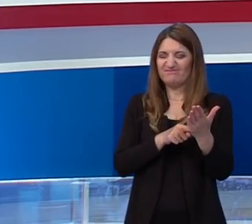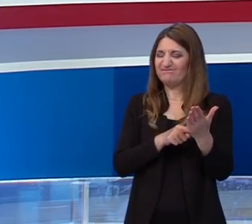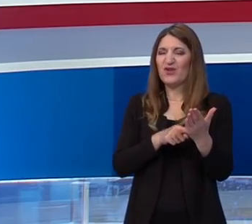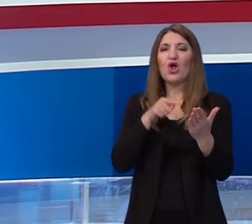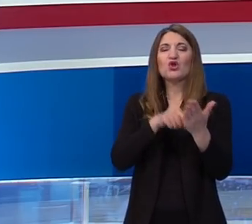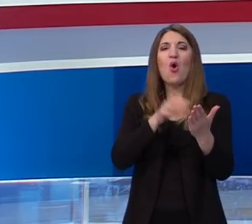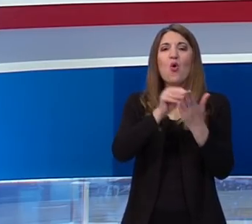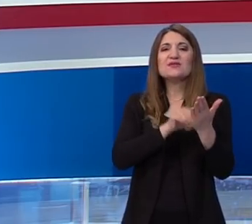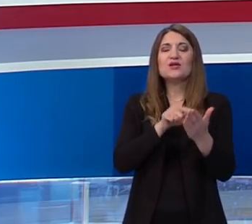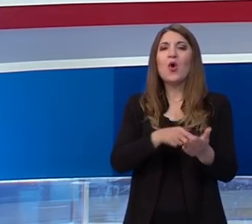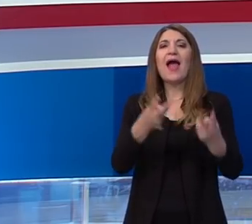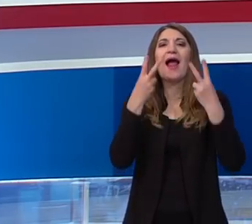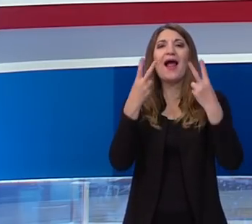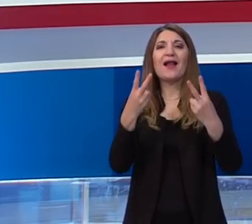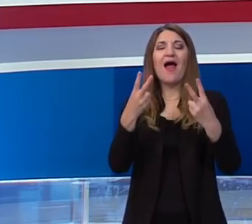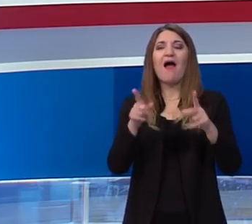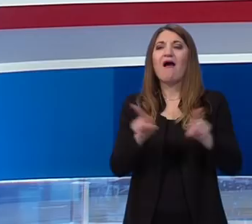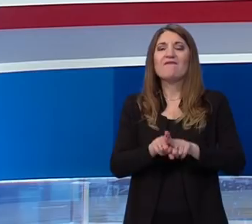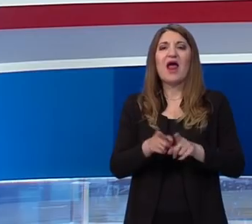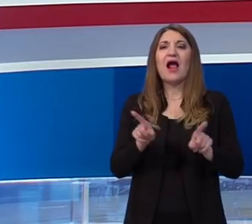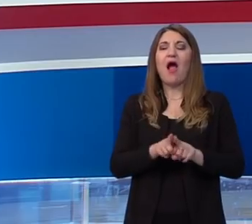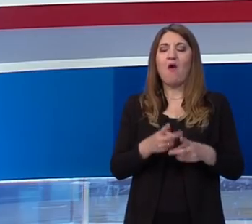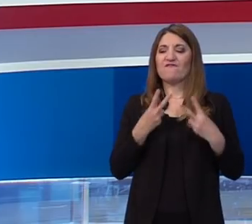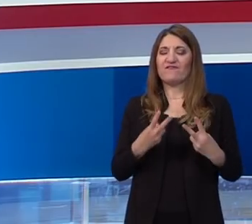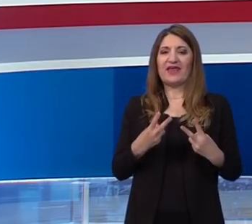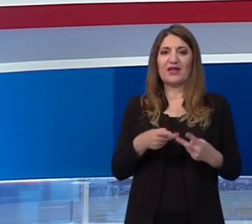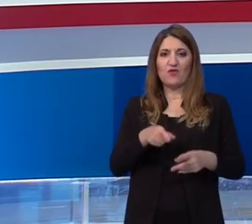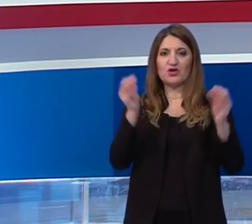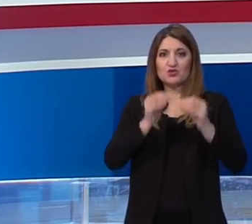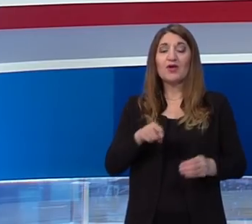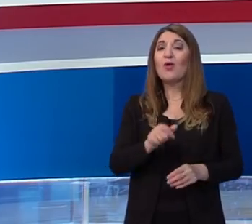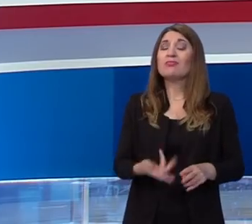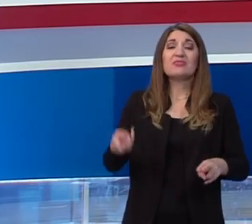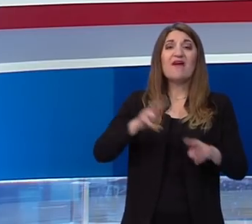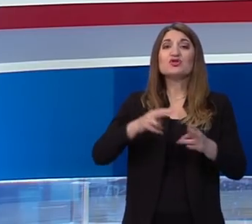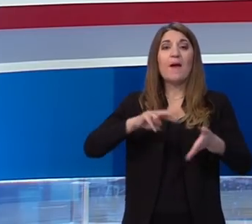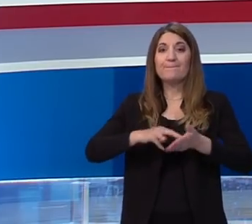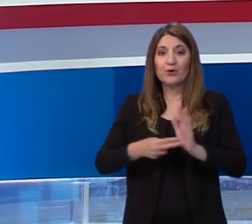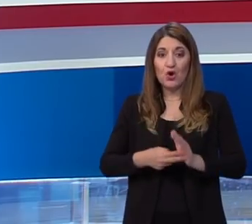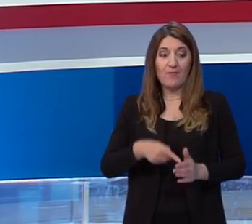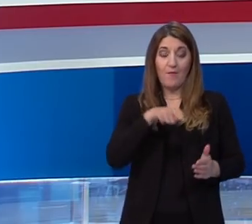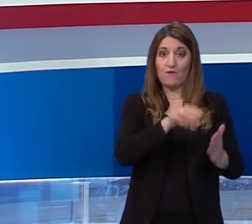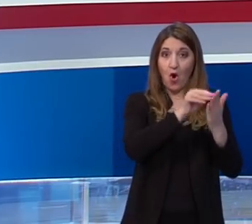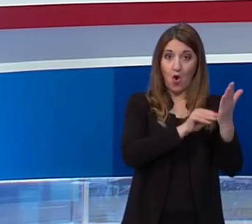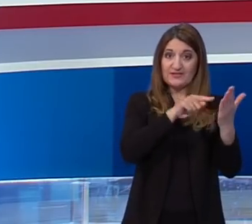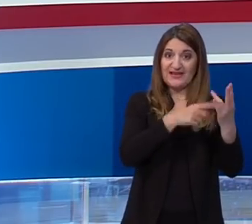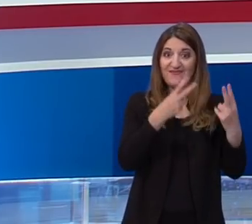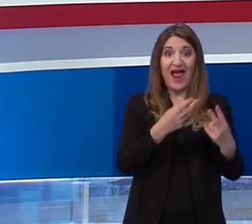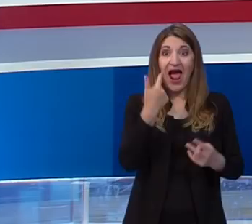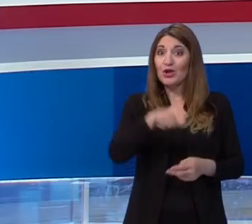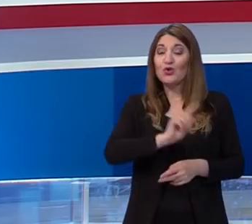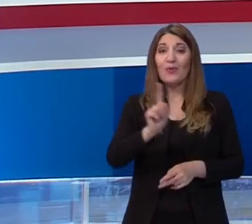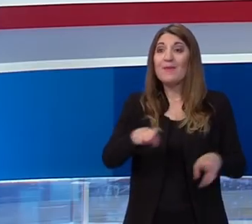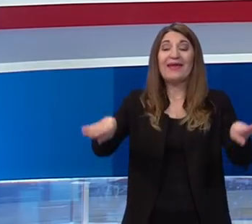glavna vrijednost cijelog obrazovnog sustava i najveći problem je što pravno je kao glavna vrijednost ne vrijede